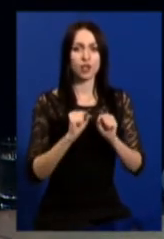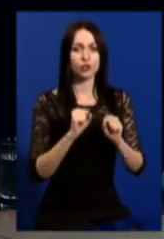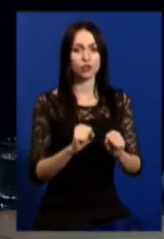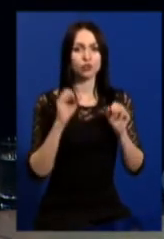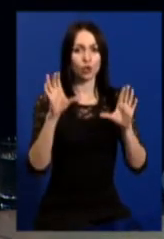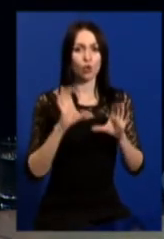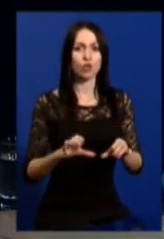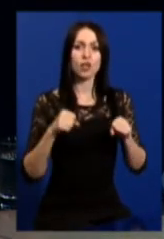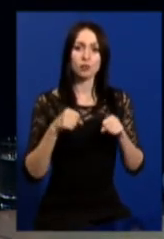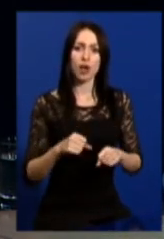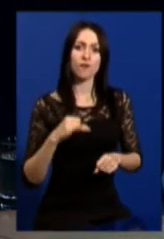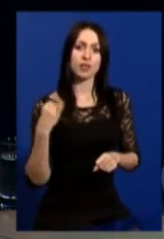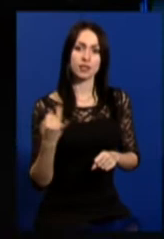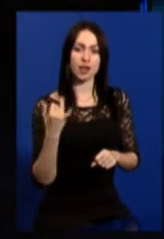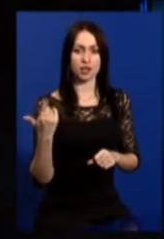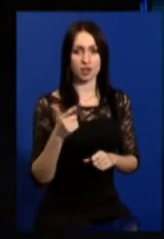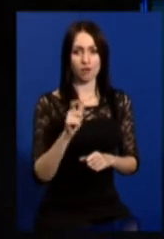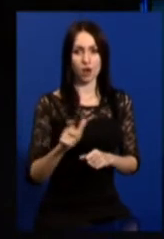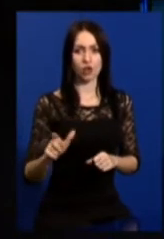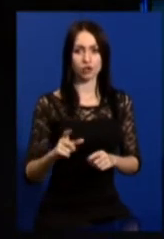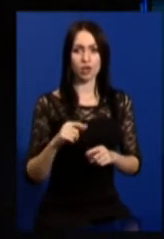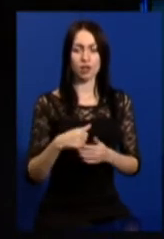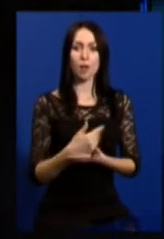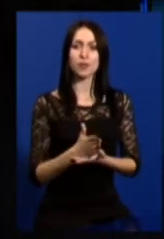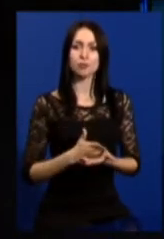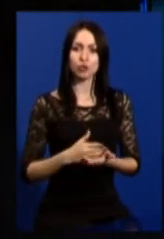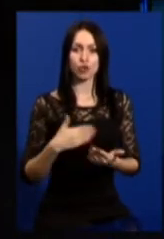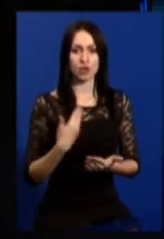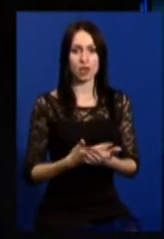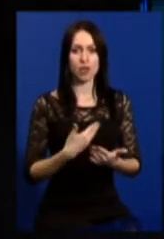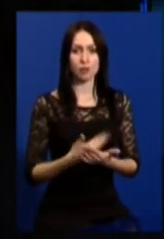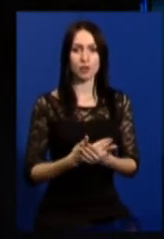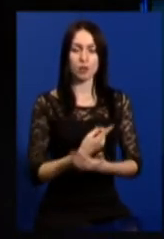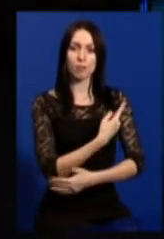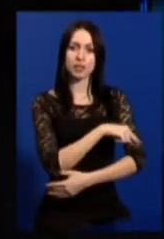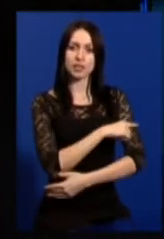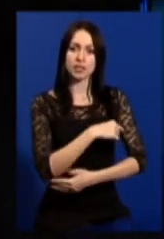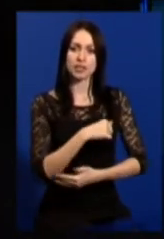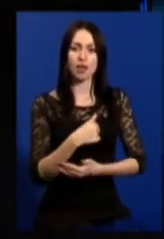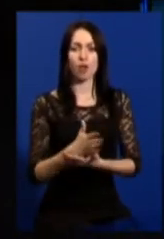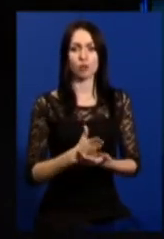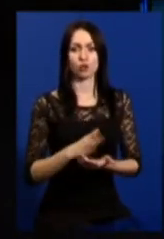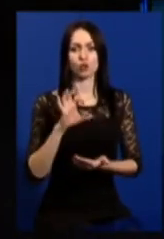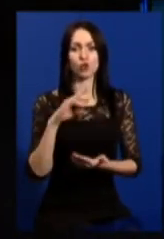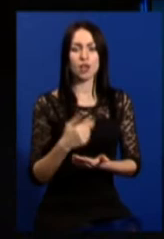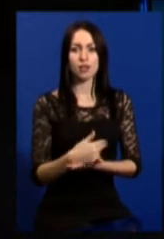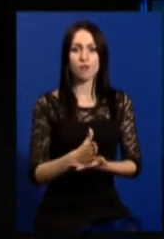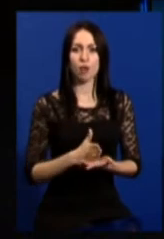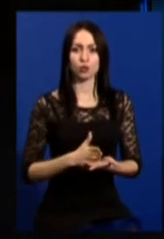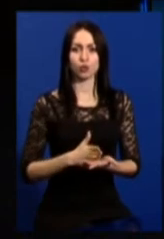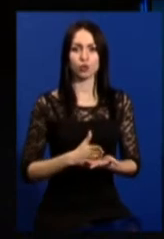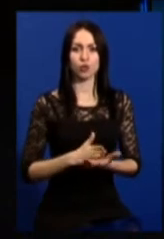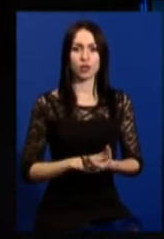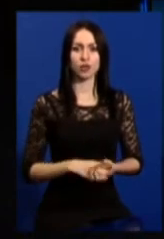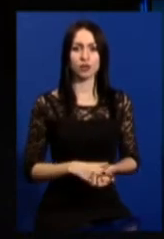законних прав і інтересів громадян, забезпечення, наприклад, медичного обслуговування, соціального обслуговування.